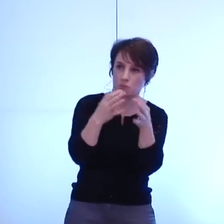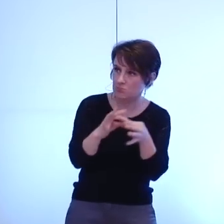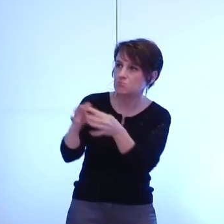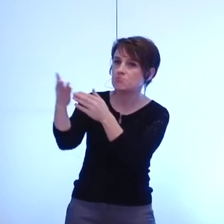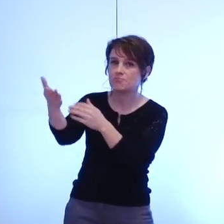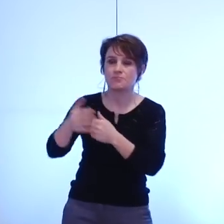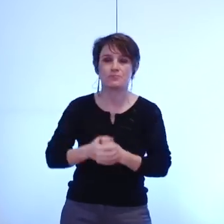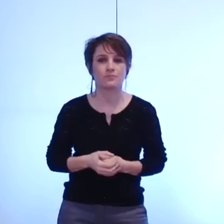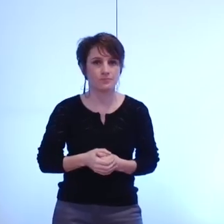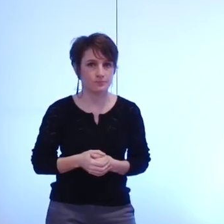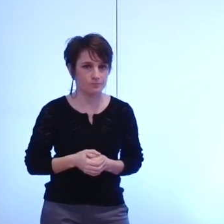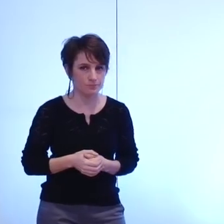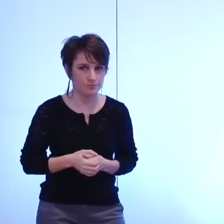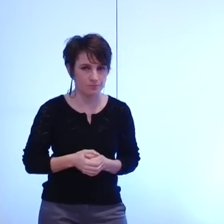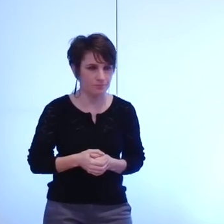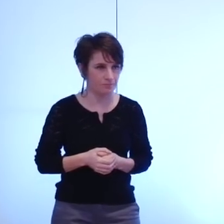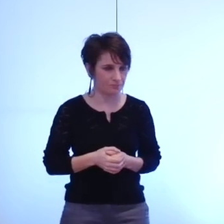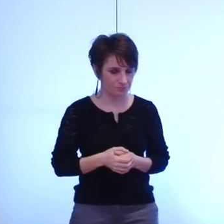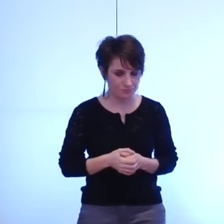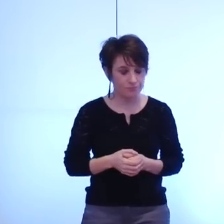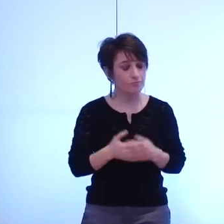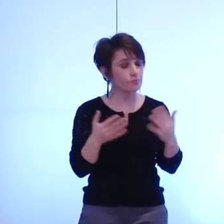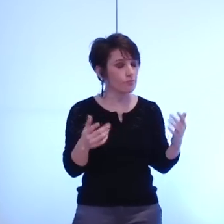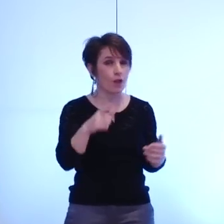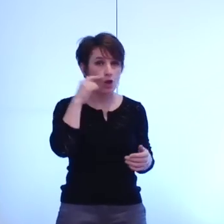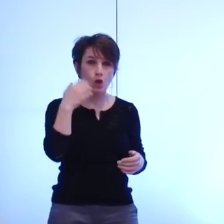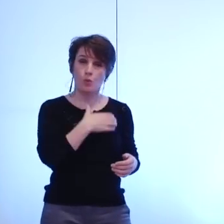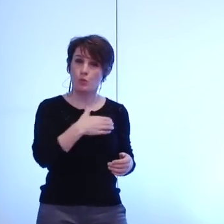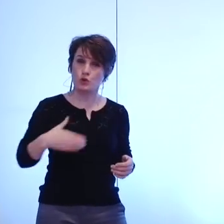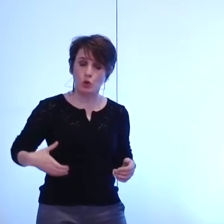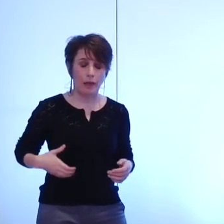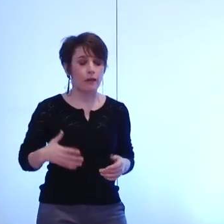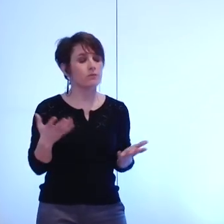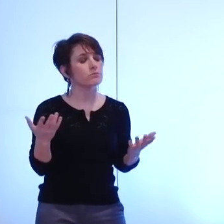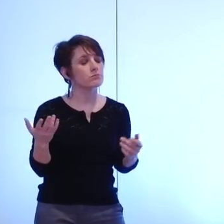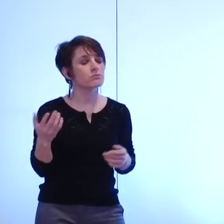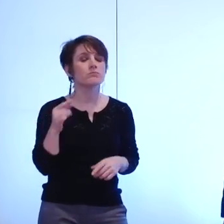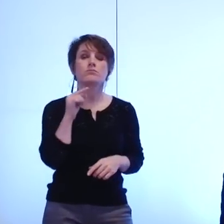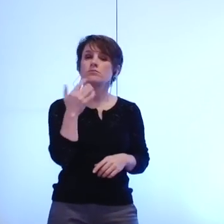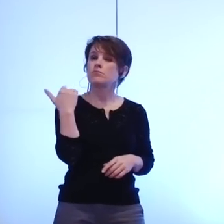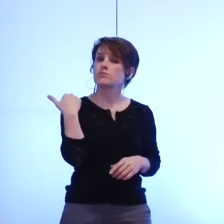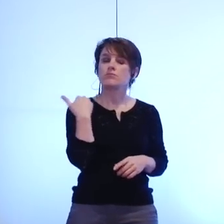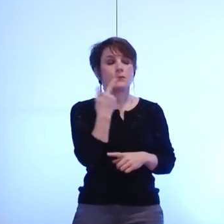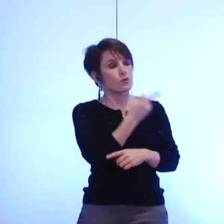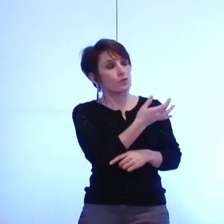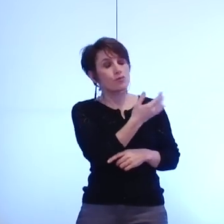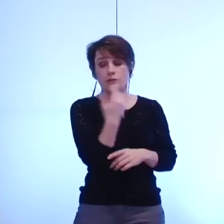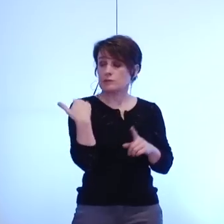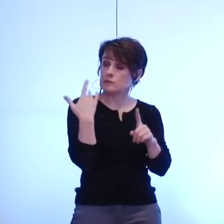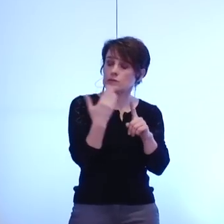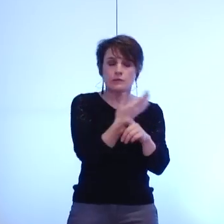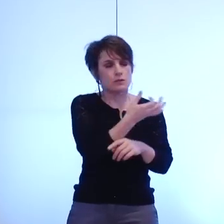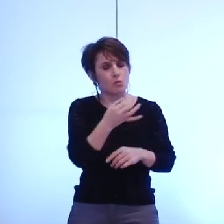Monsieur le maire tout en clamant haut et fort que vous ne pouviez annoncer les axes de votre politique